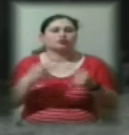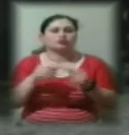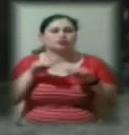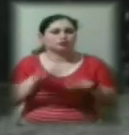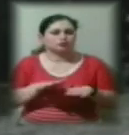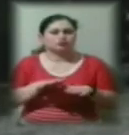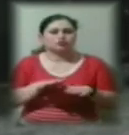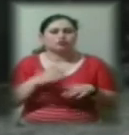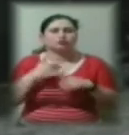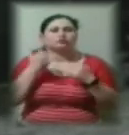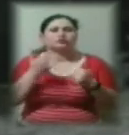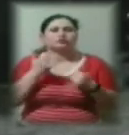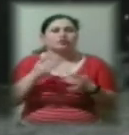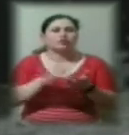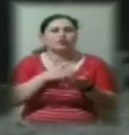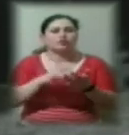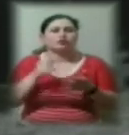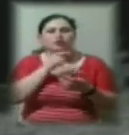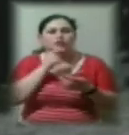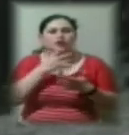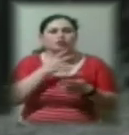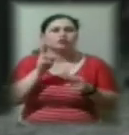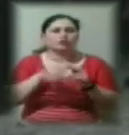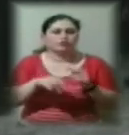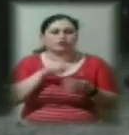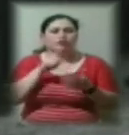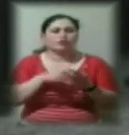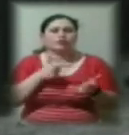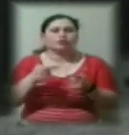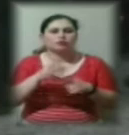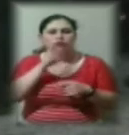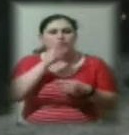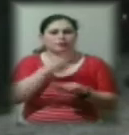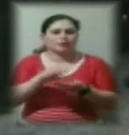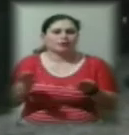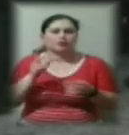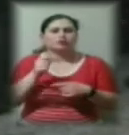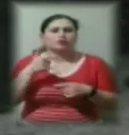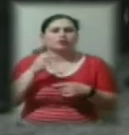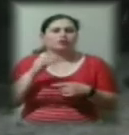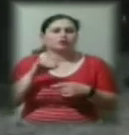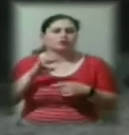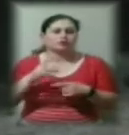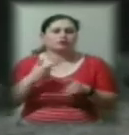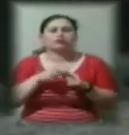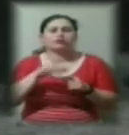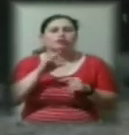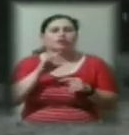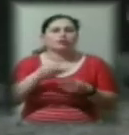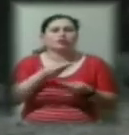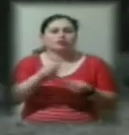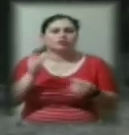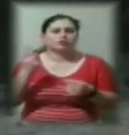бухгалтери, економісти закінчать питання підготовки виплати заробітної плати за грудень. Вона буде виплачена наступного тижня.